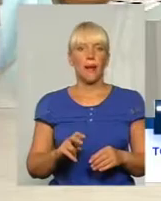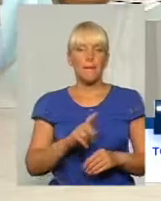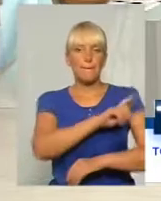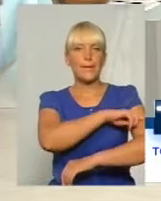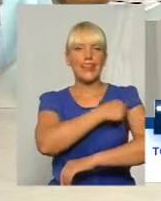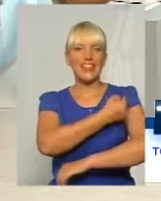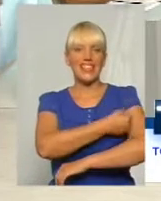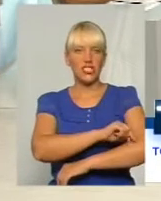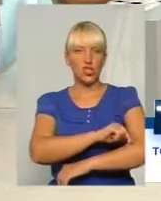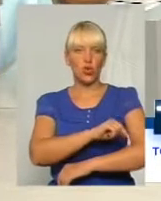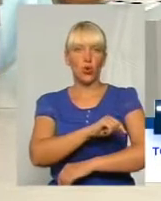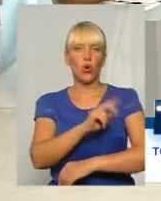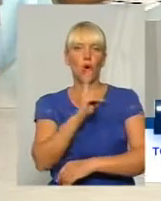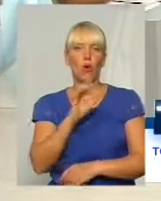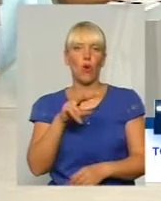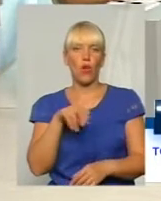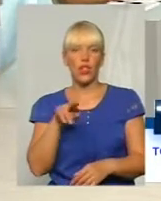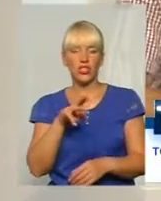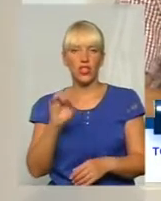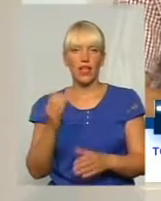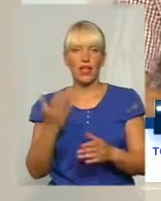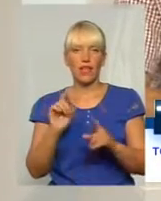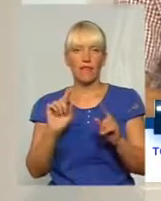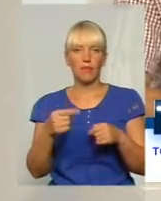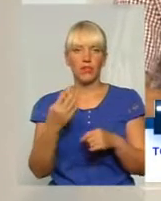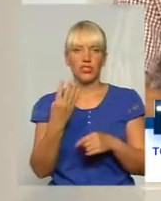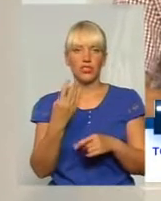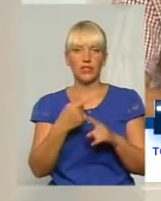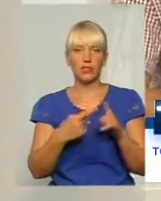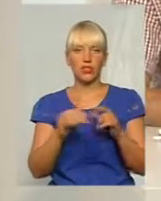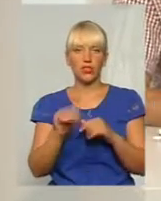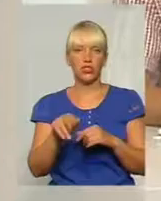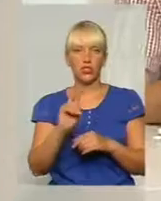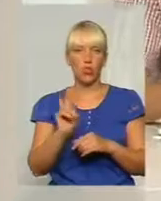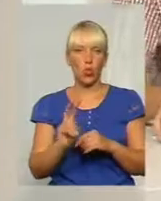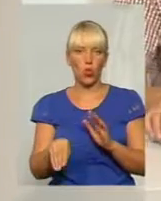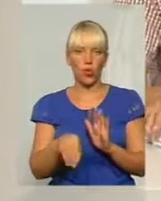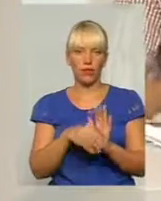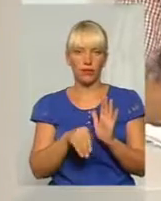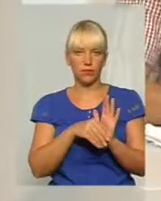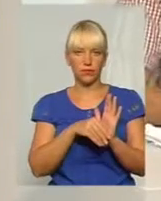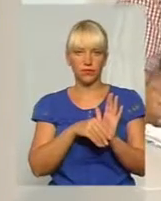яка вимагала та одержала, як кажуть правоохоронці, 4,5 тисячі доларів неправомірної вигоди.